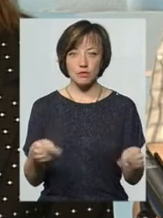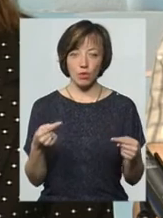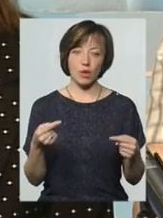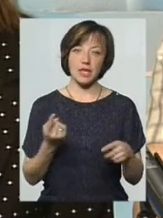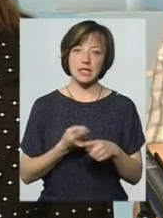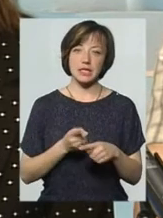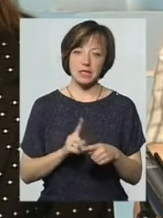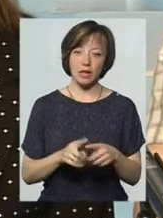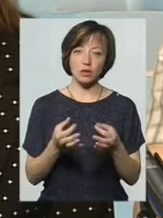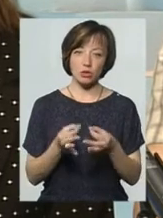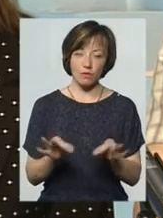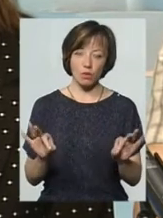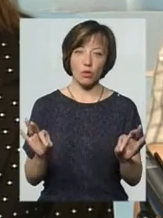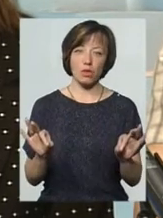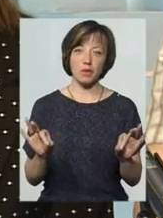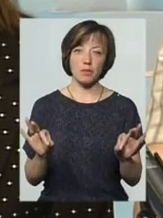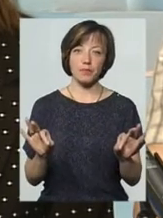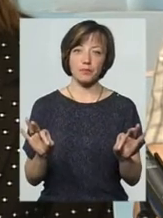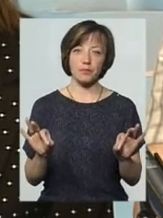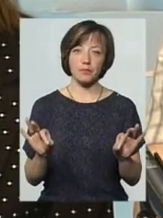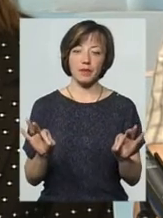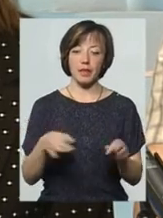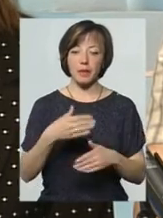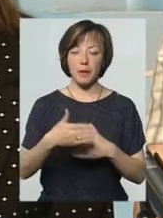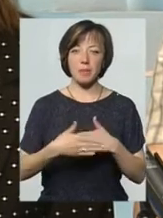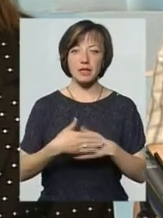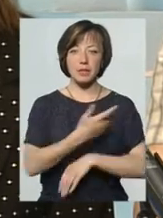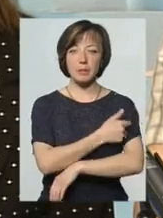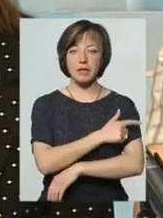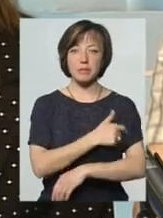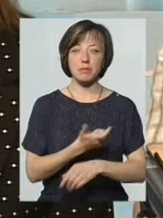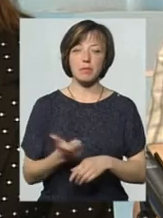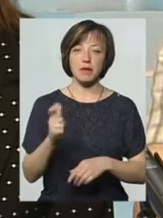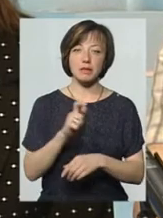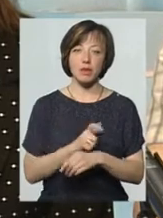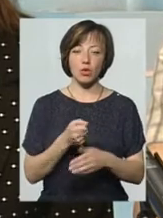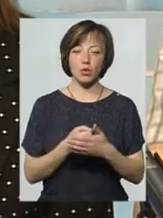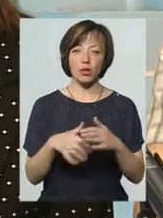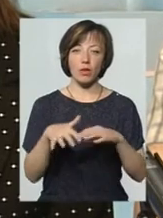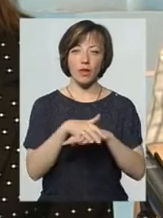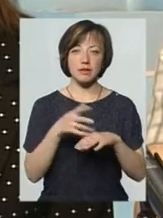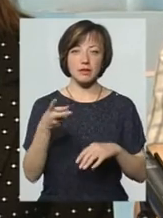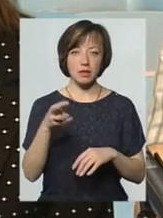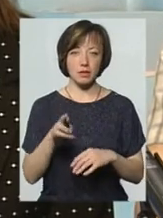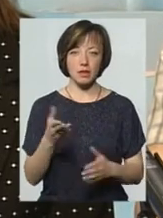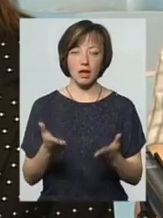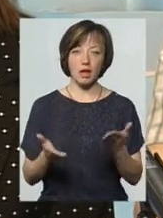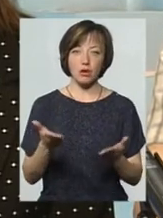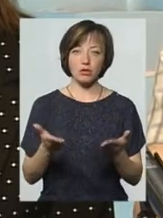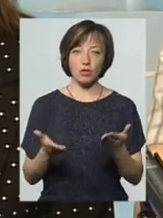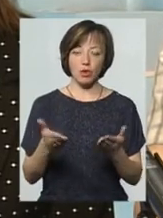Це дозволить, по-перше, наблизити медицину максимально до населення. Тобто, якщо